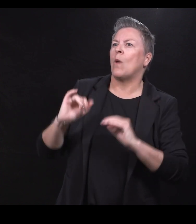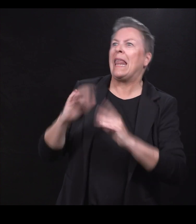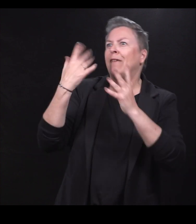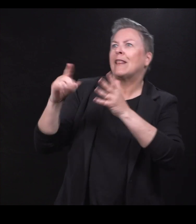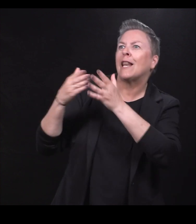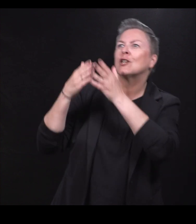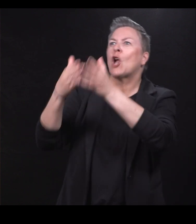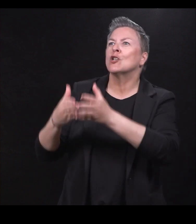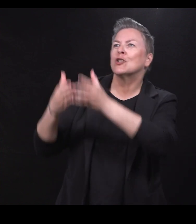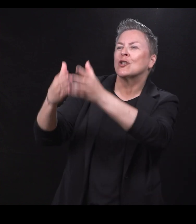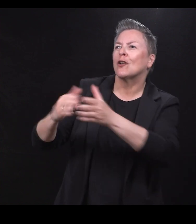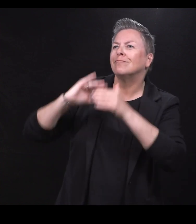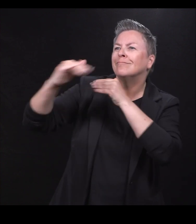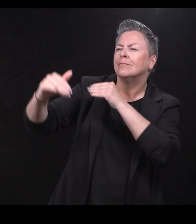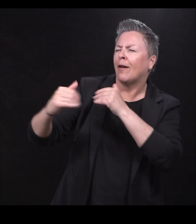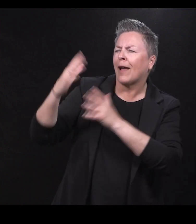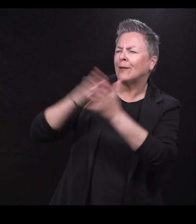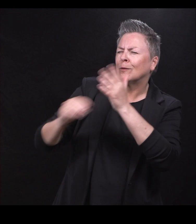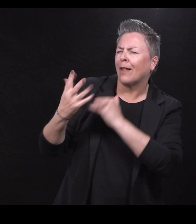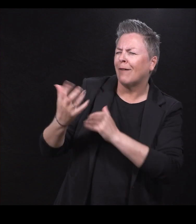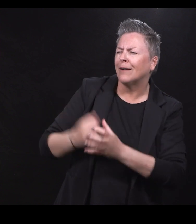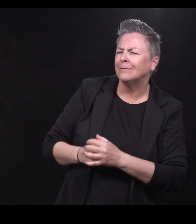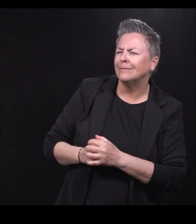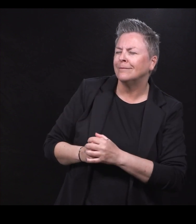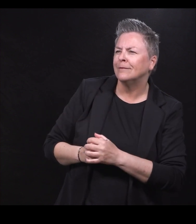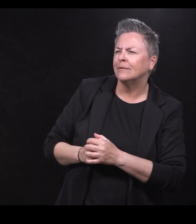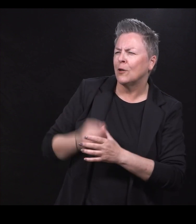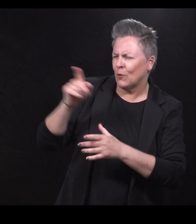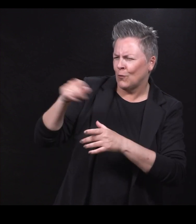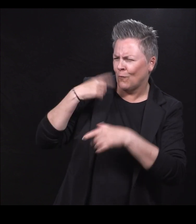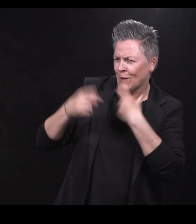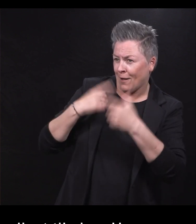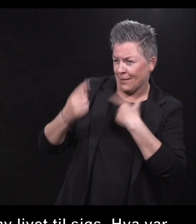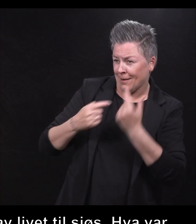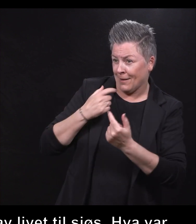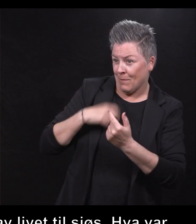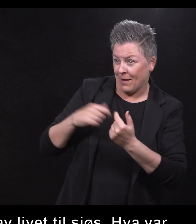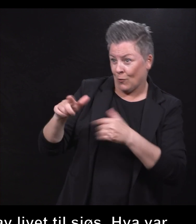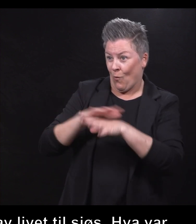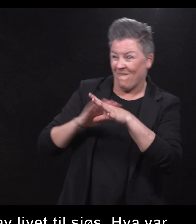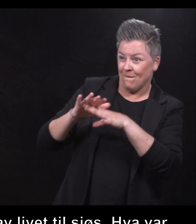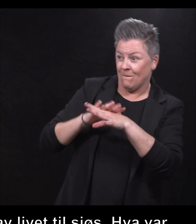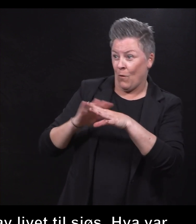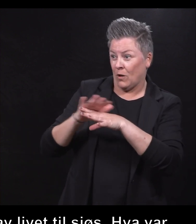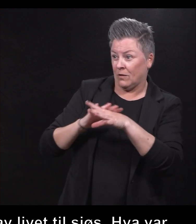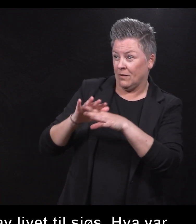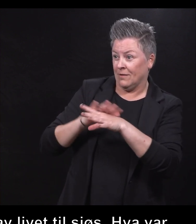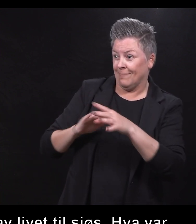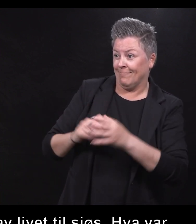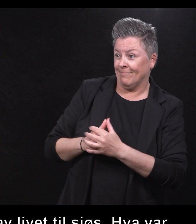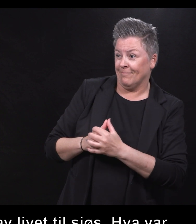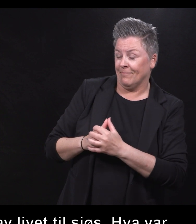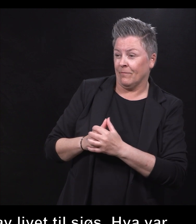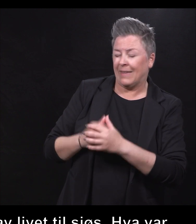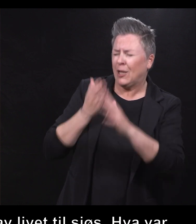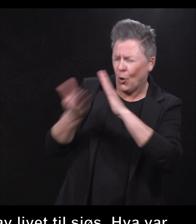Hva var resultatet av det? Du fortalte meg at du har søkt. Ja, jeg